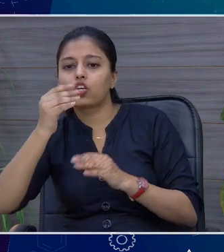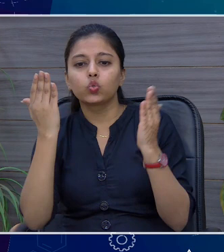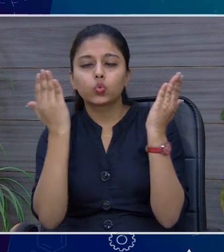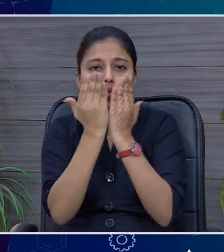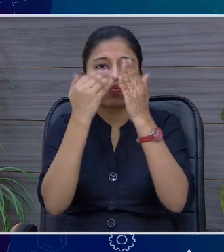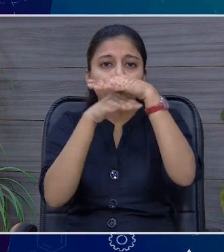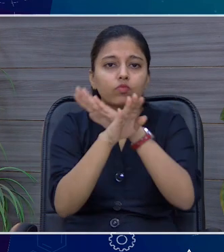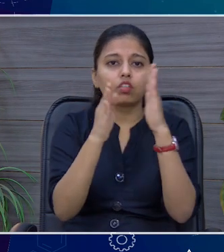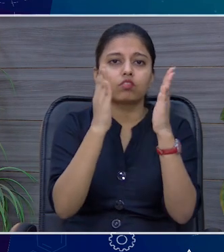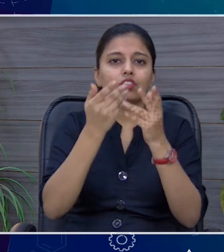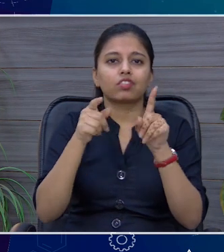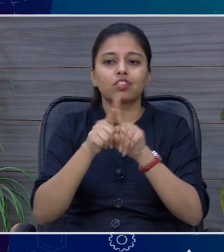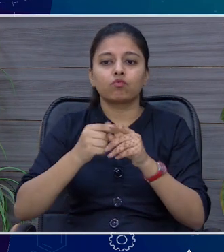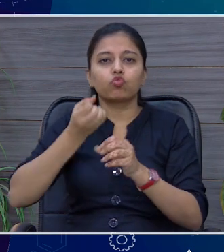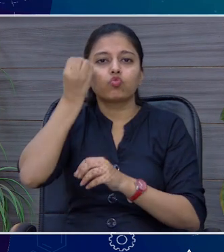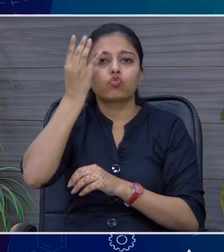पढ़ना,